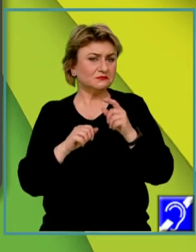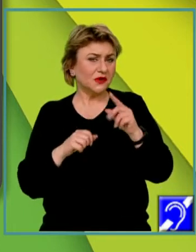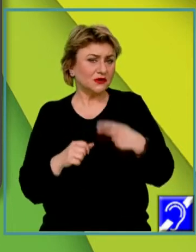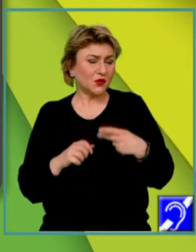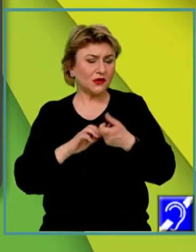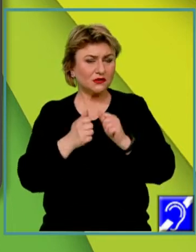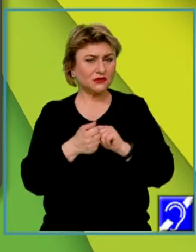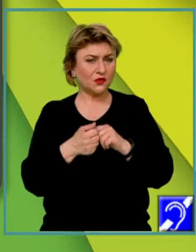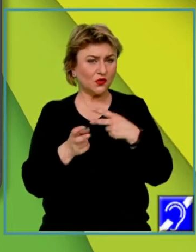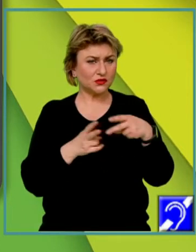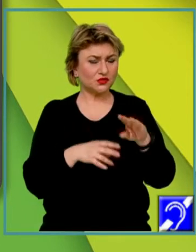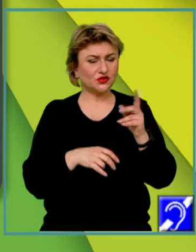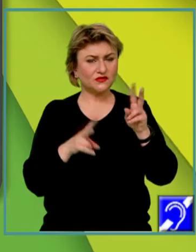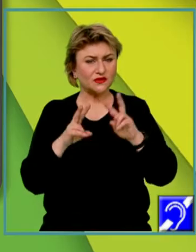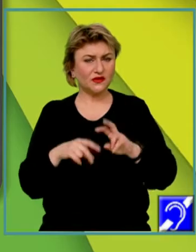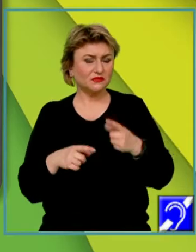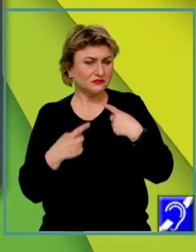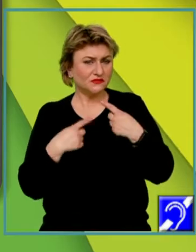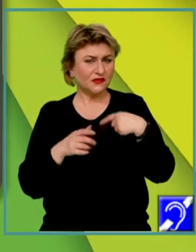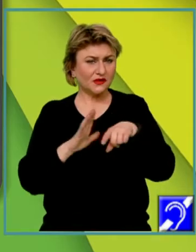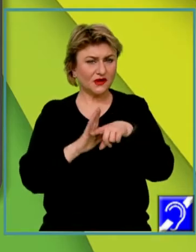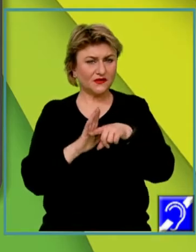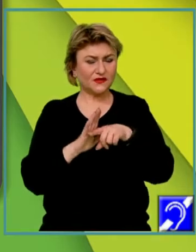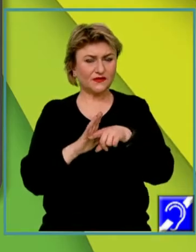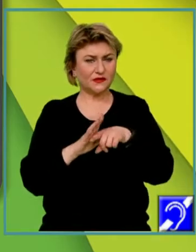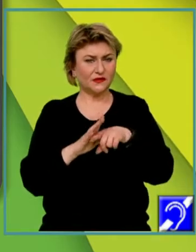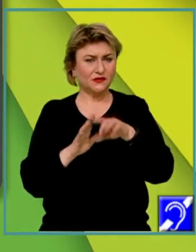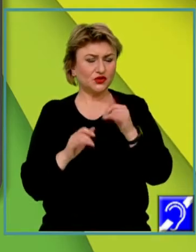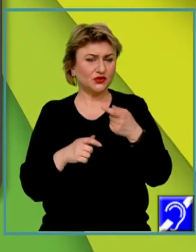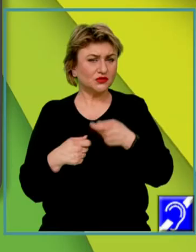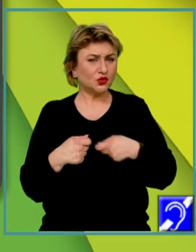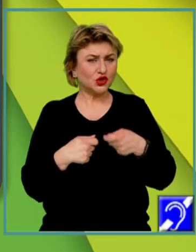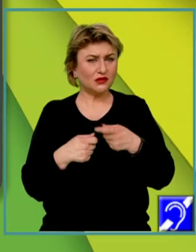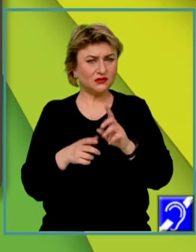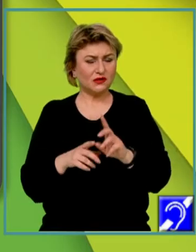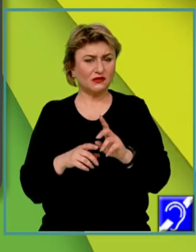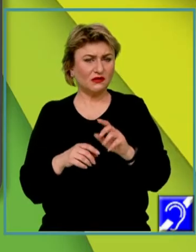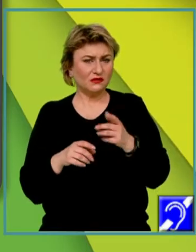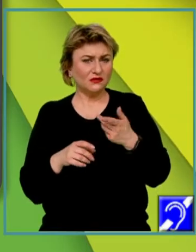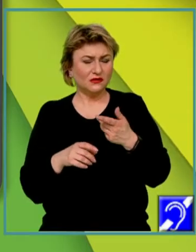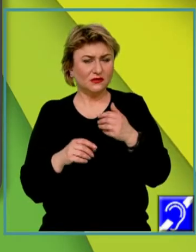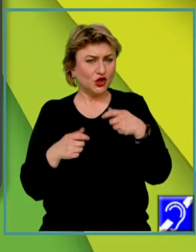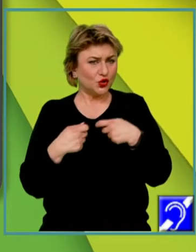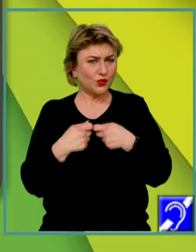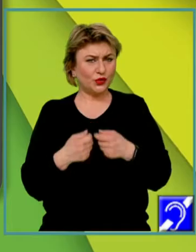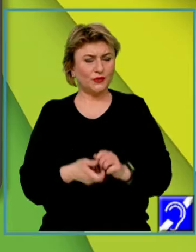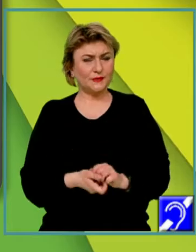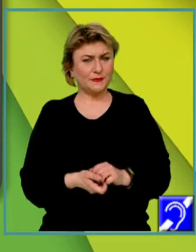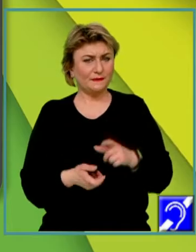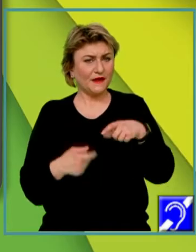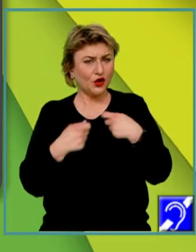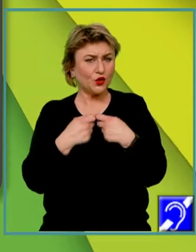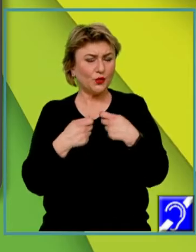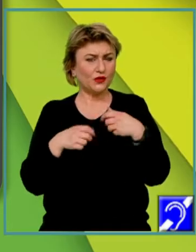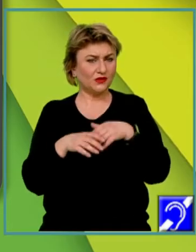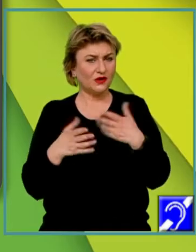funcție de scop identificăm socializarea negativă, resocializarea și socializarea anticipativă. Grupul. Este grupul în